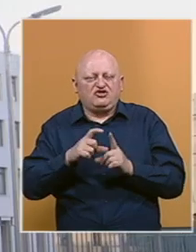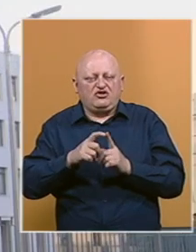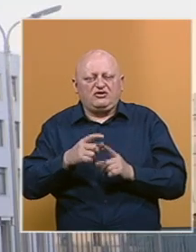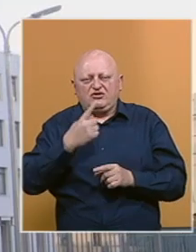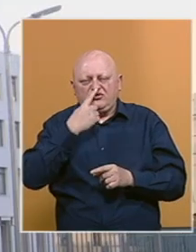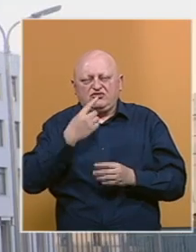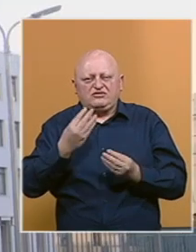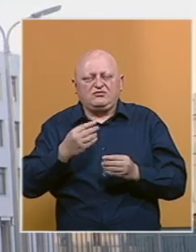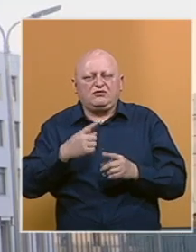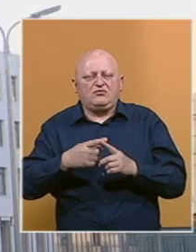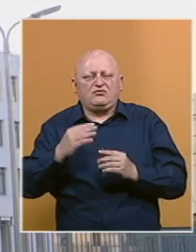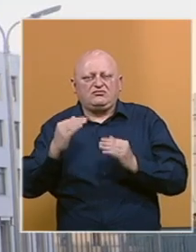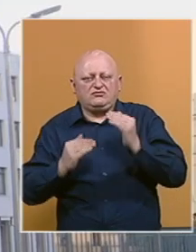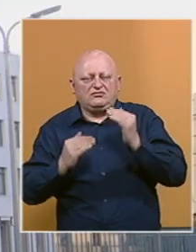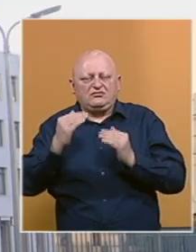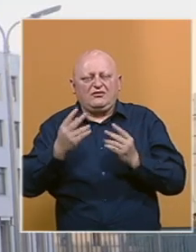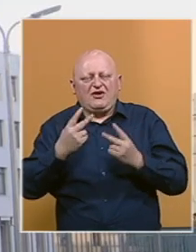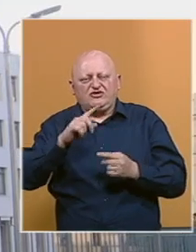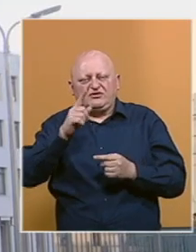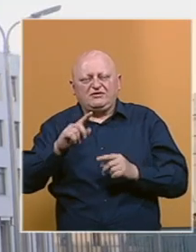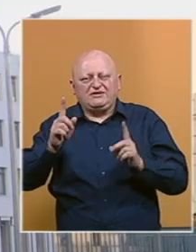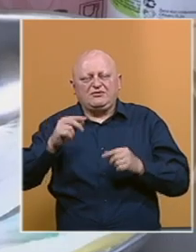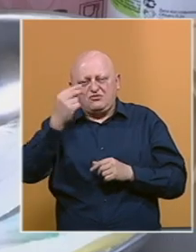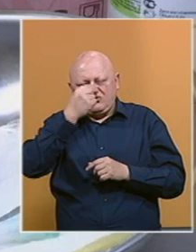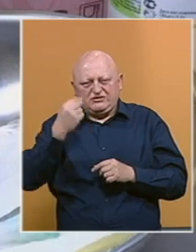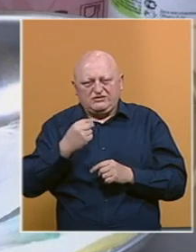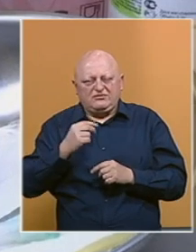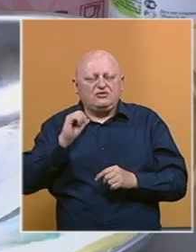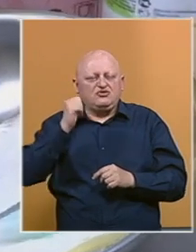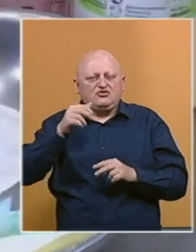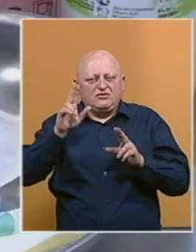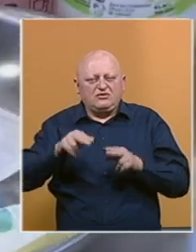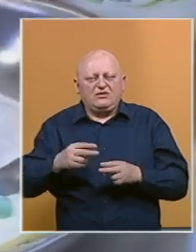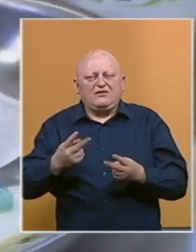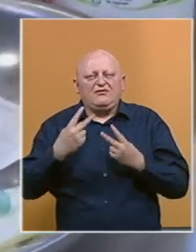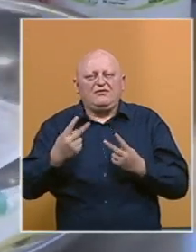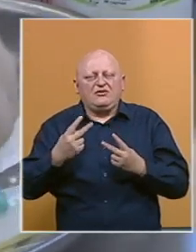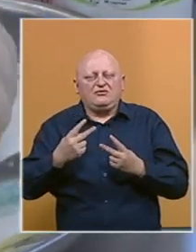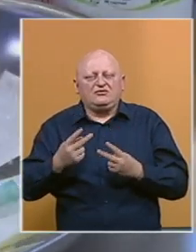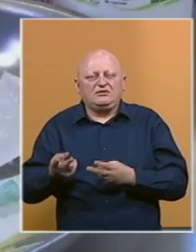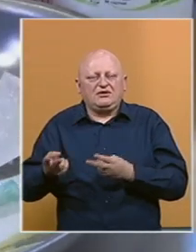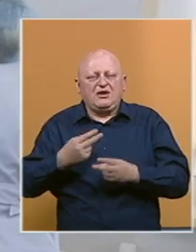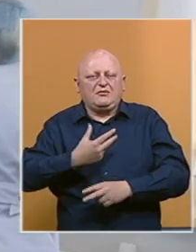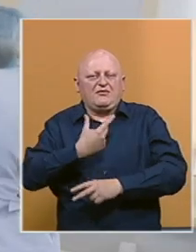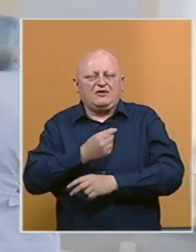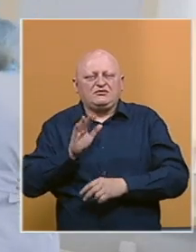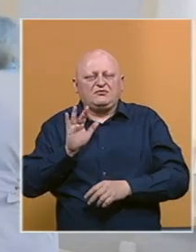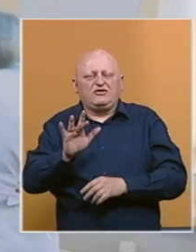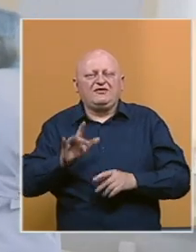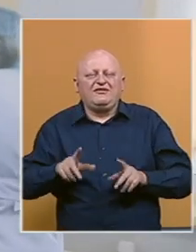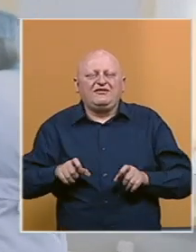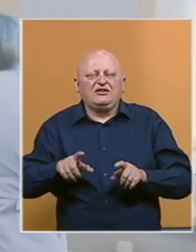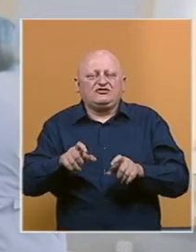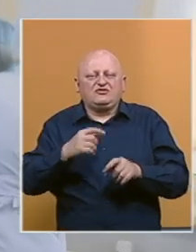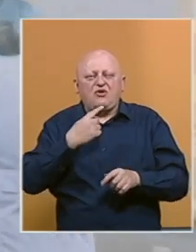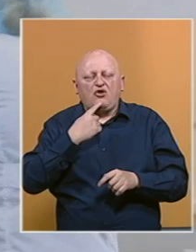Rusija je često bila prevaga za bitna pitanja za Republiku Srpsku. Sutra bi mogla biti bitna i za nabavku vakcine protiv koronavirusa,